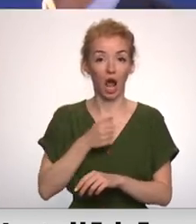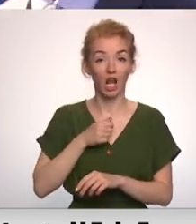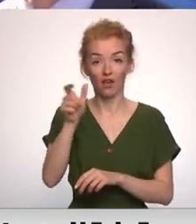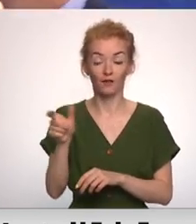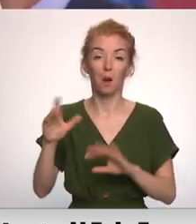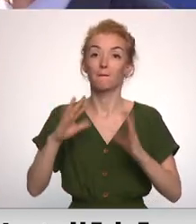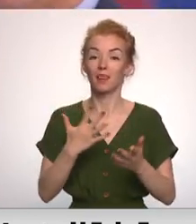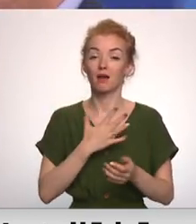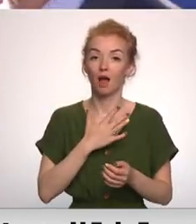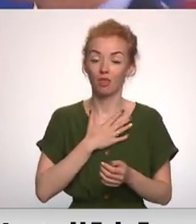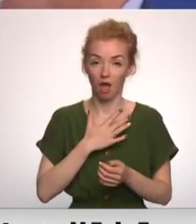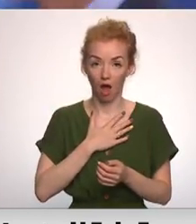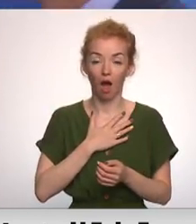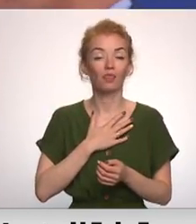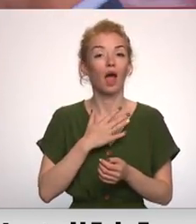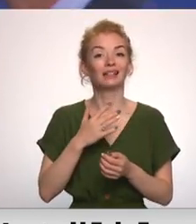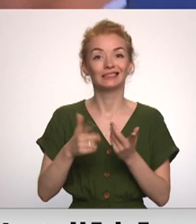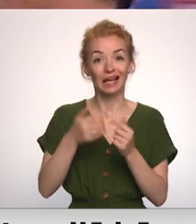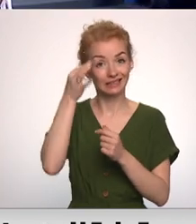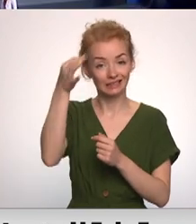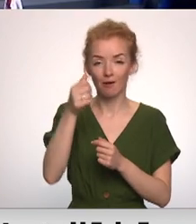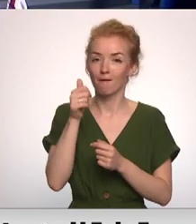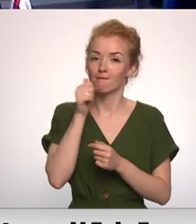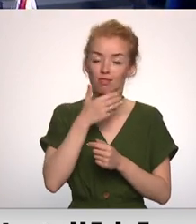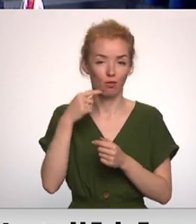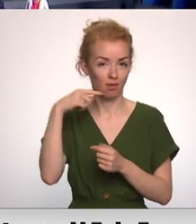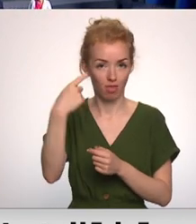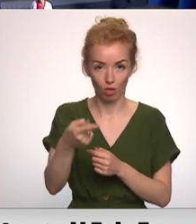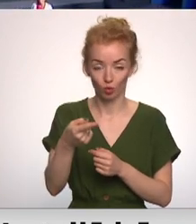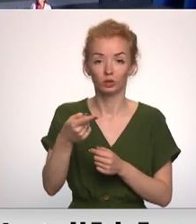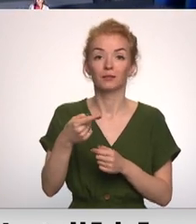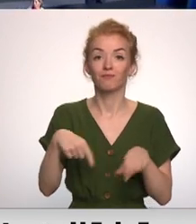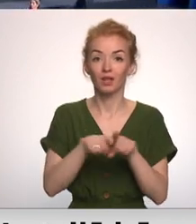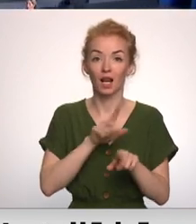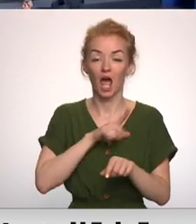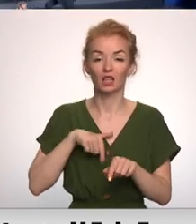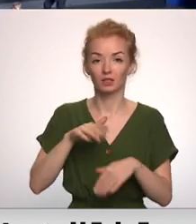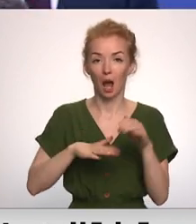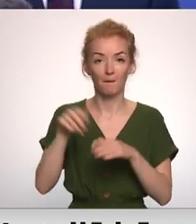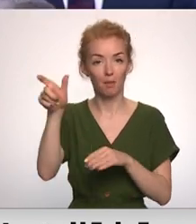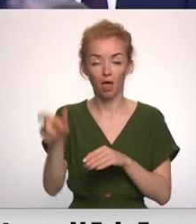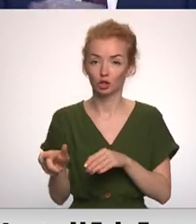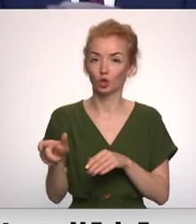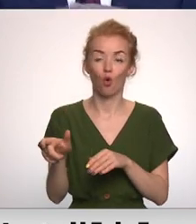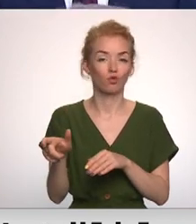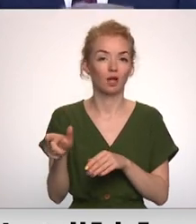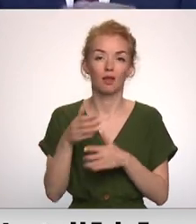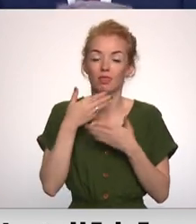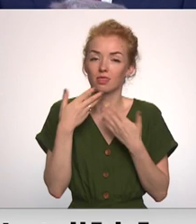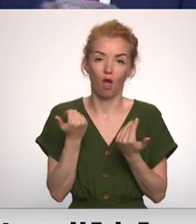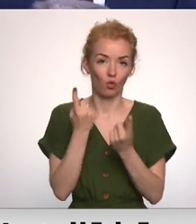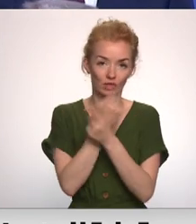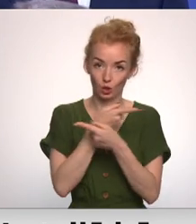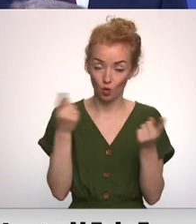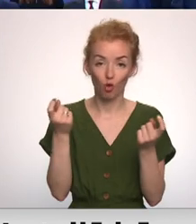Kanāda precīzu skaitli nav nosaukusi. Arī Latvijas amatpersonas to nav izdarījušas. Es